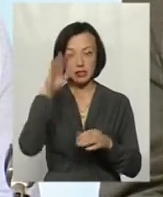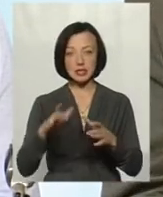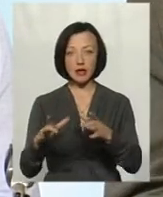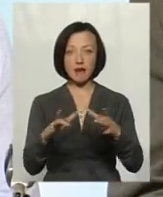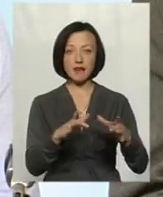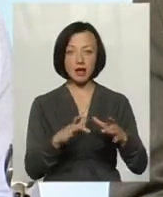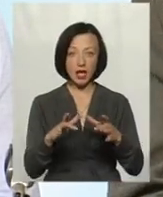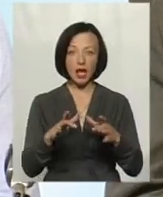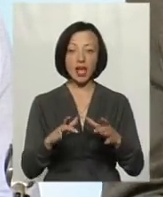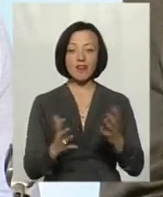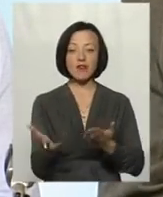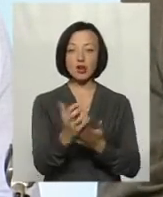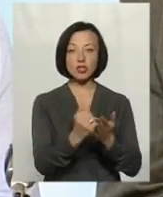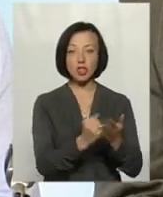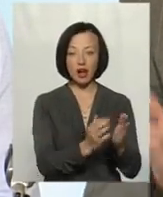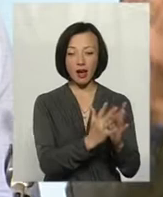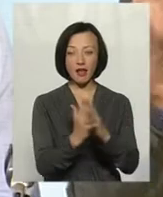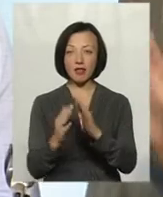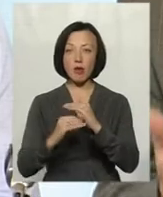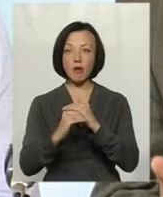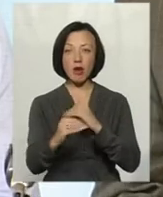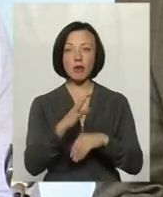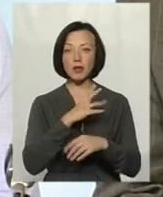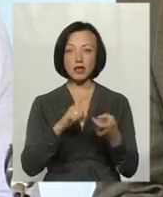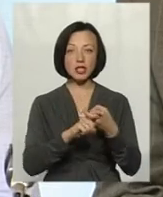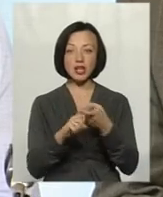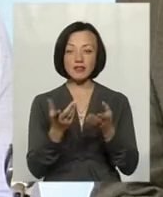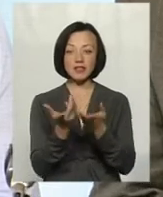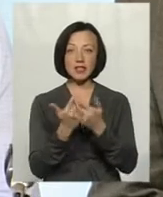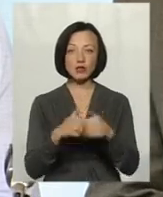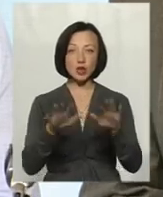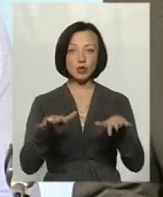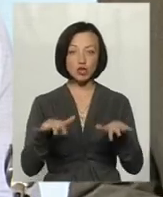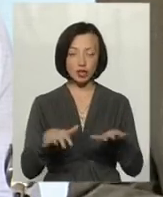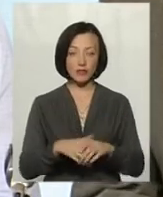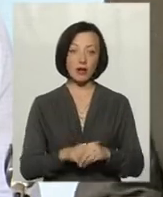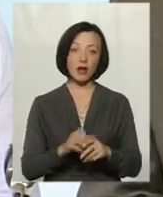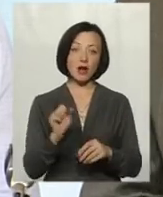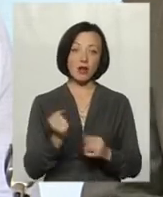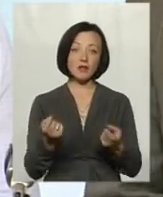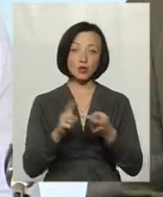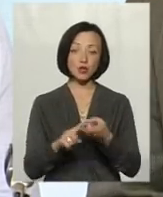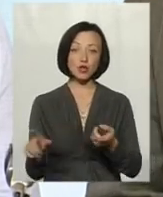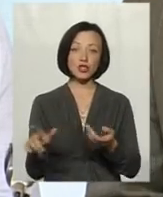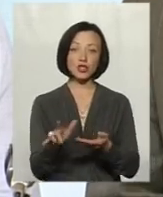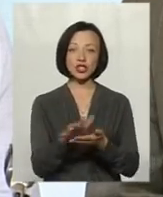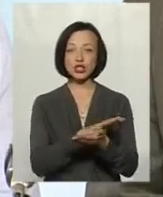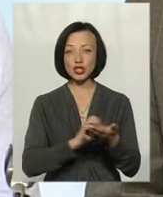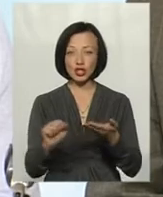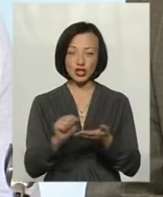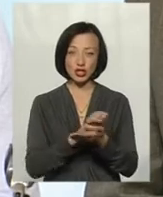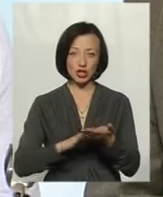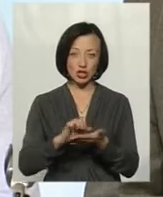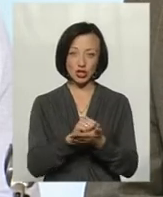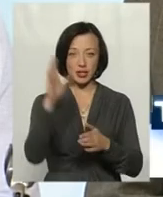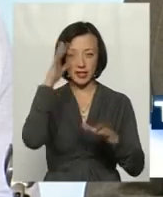урожай в був на полях стабільно, незалежно від кількості дощів. А в зв'язку з знищенням ставків вода